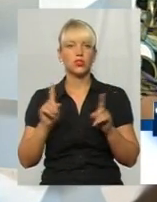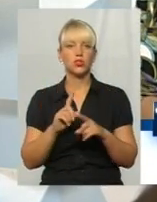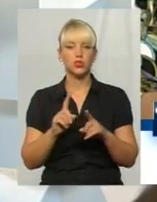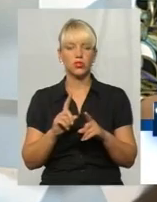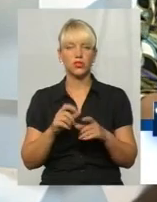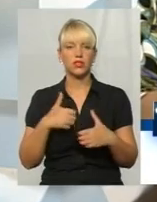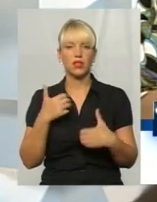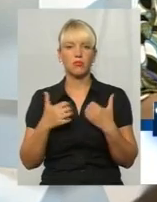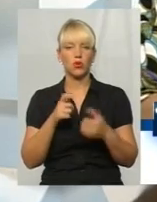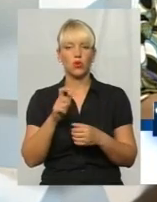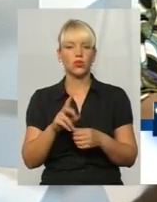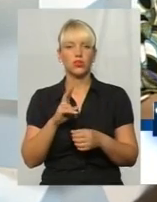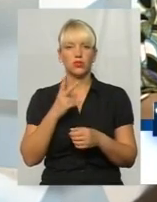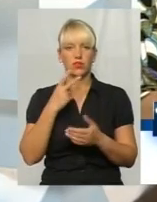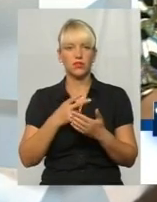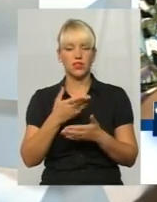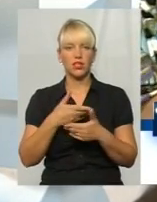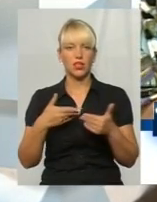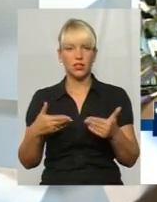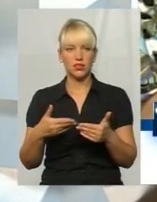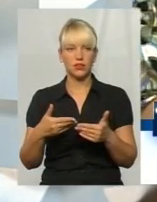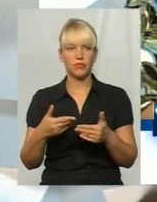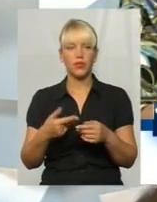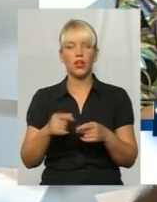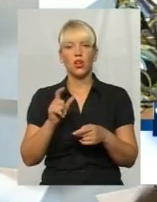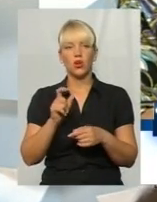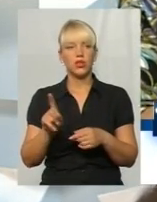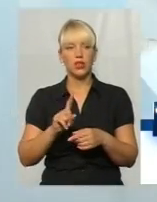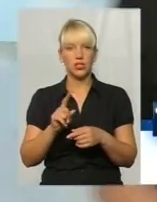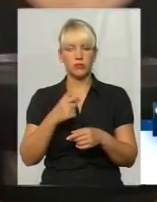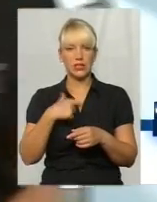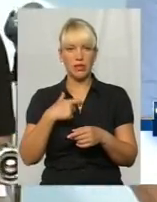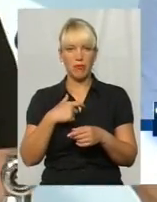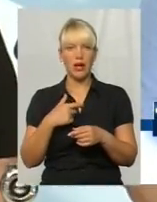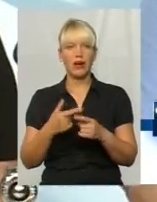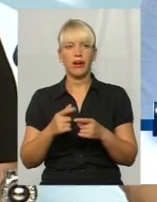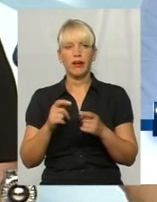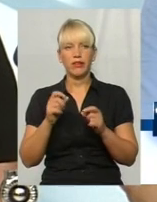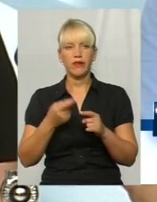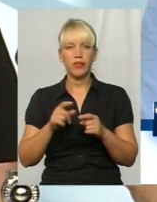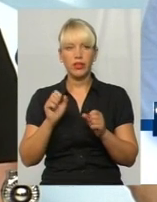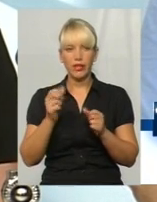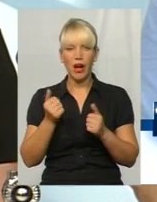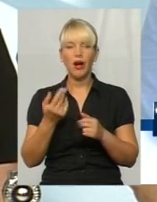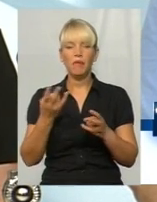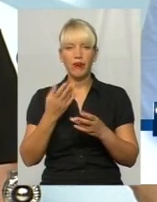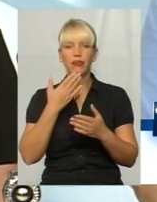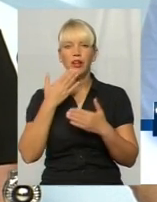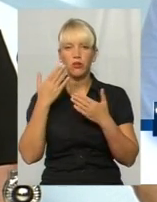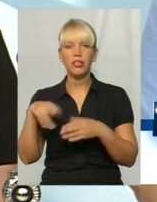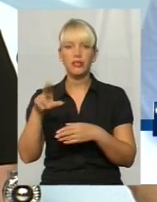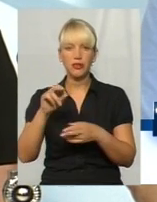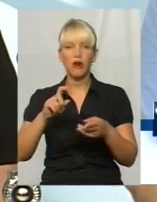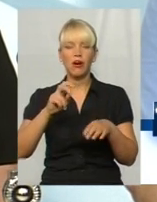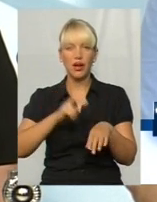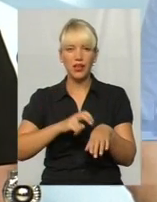занепокоїло людину, яка нас дивиться, а ви убезпечите себе? Так, вона має звернутися до лікаря і отримати направлення для